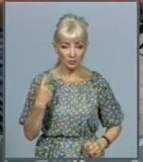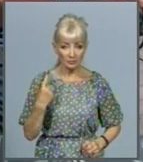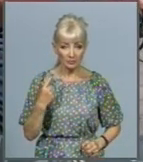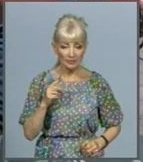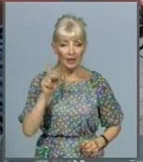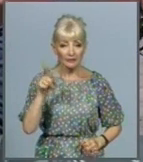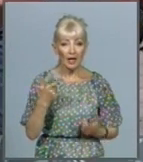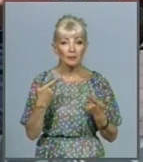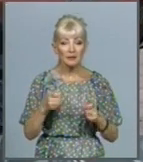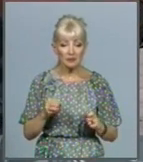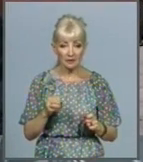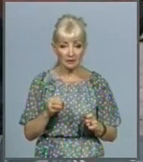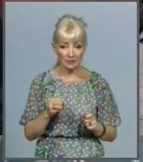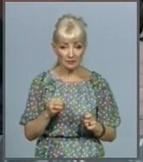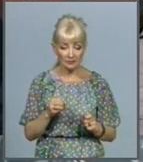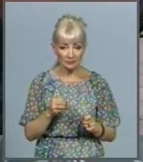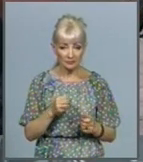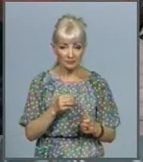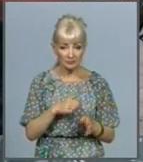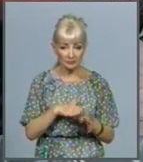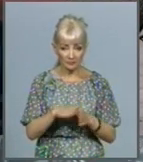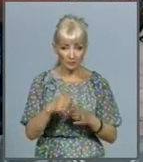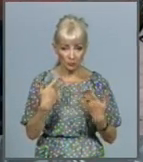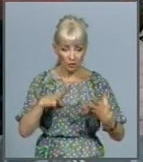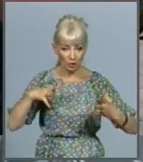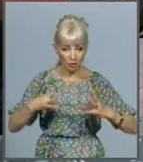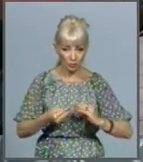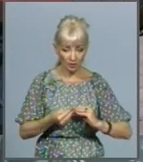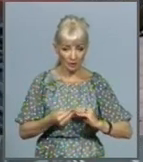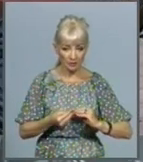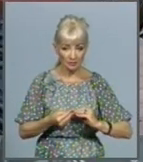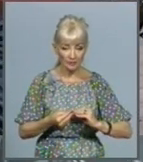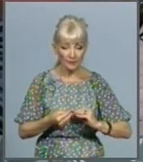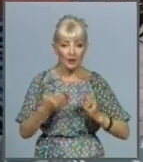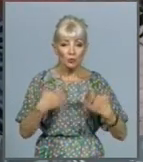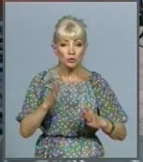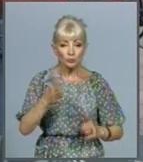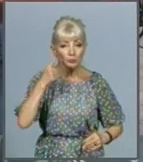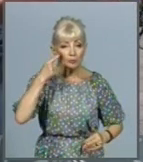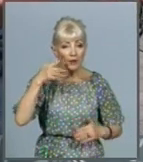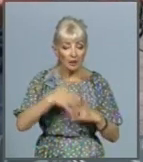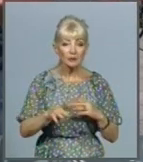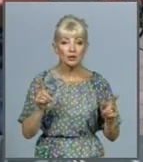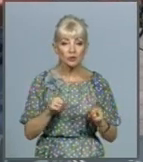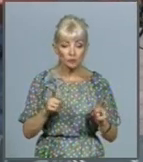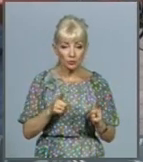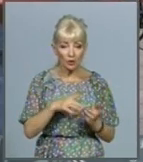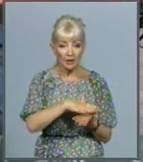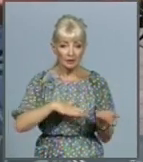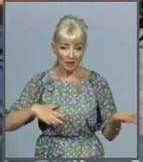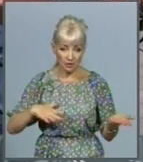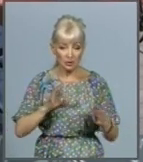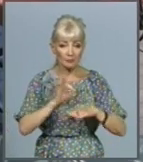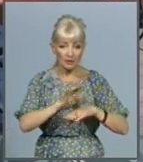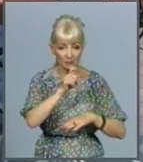вже результаты, вже буде зрозуміло, що робити з больною. Це